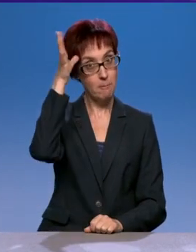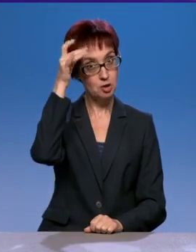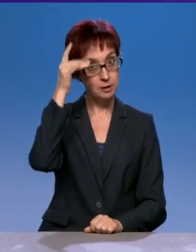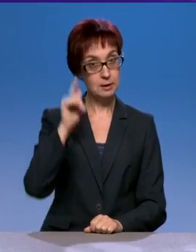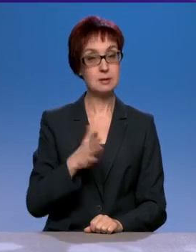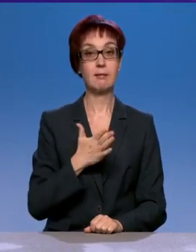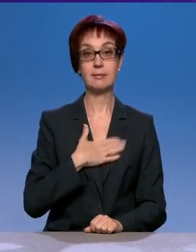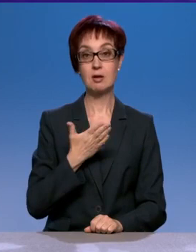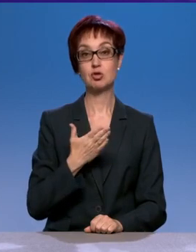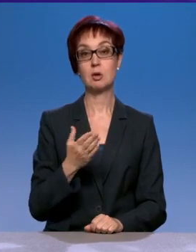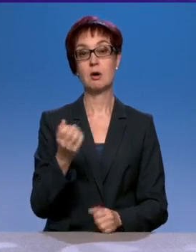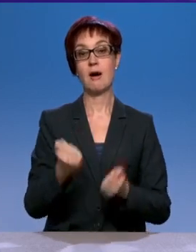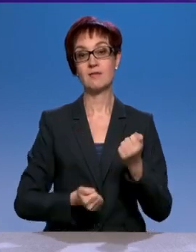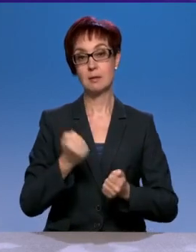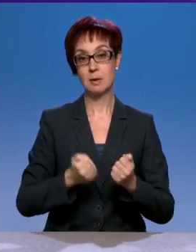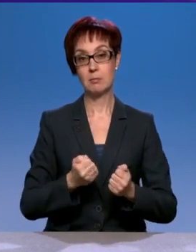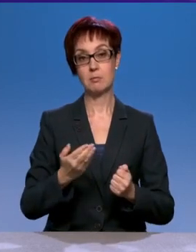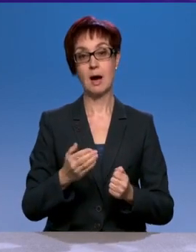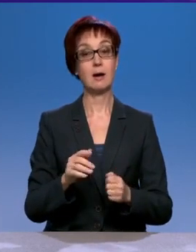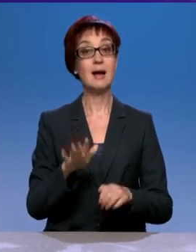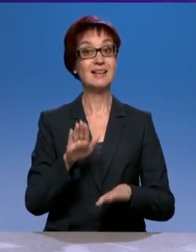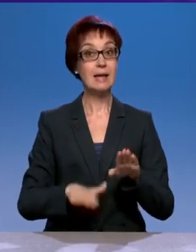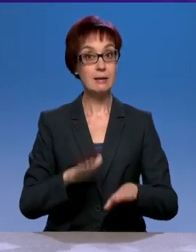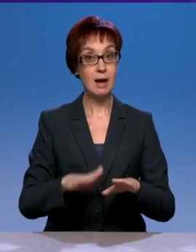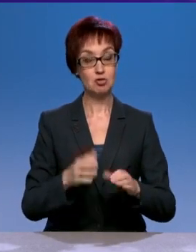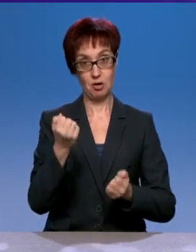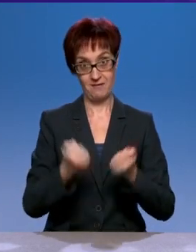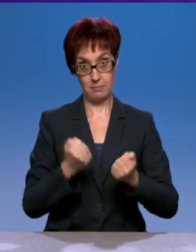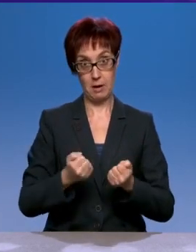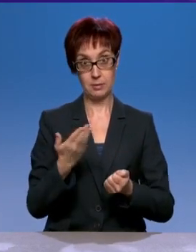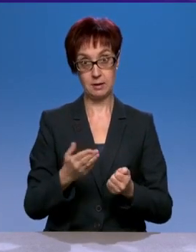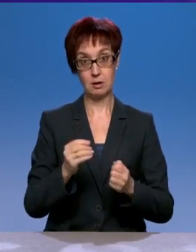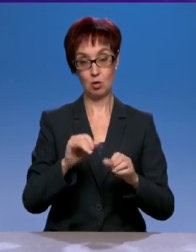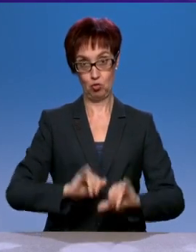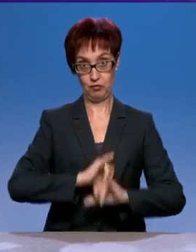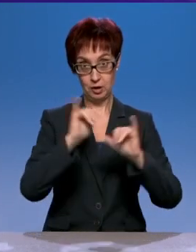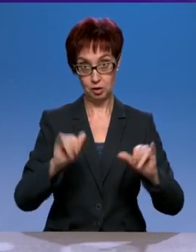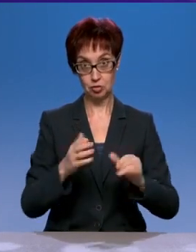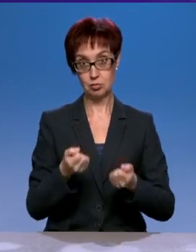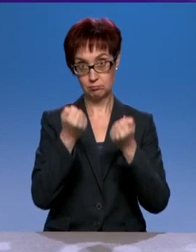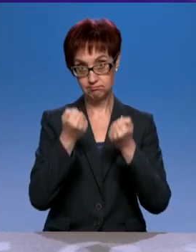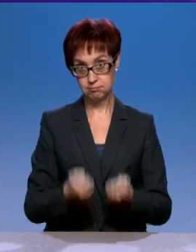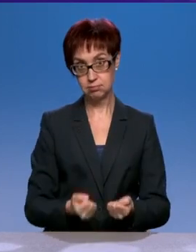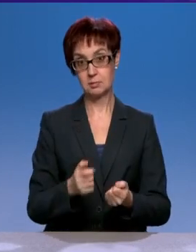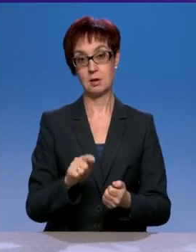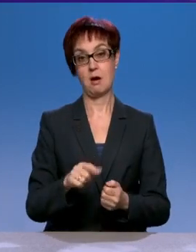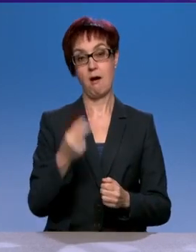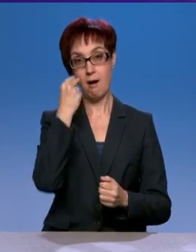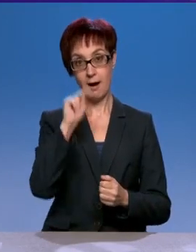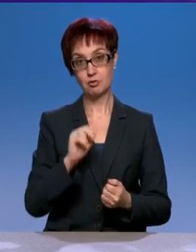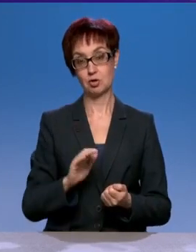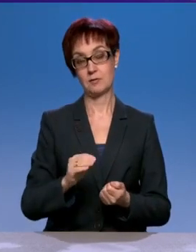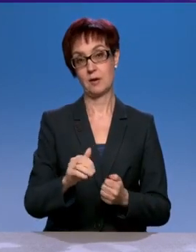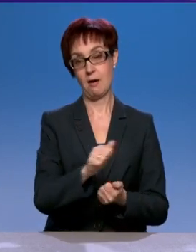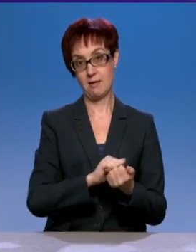вырос в несколько раз. Толщина асфальтового покрытия под ГАЗ-51. Поговорим, об этом, о качестве покрытия. Запомним. Самара.